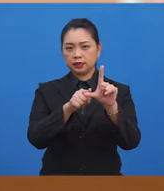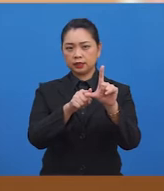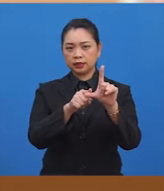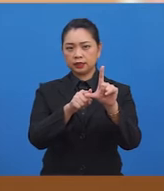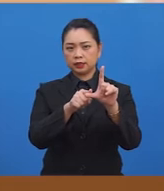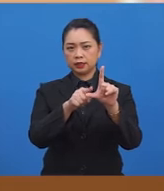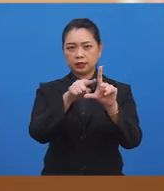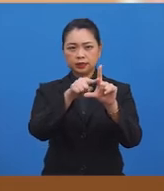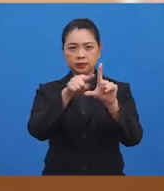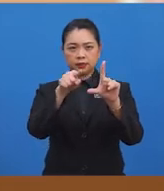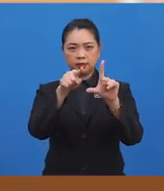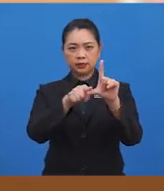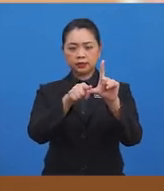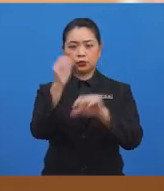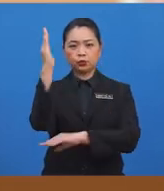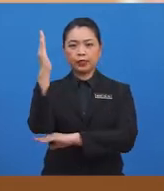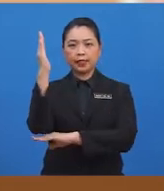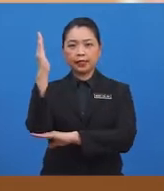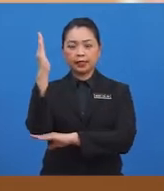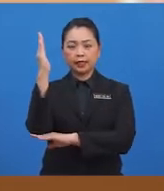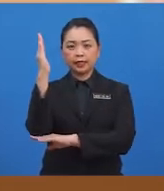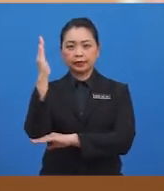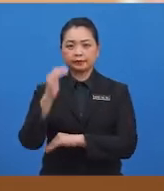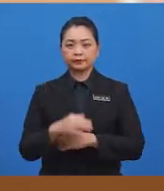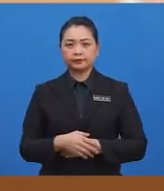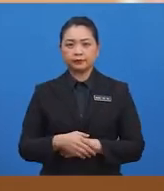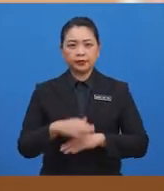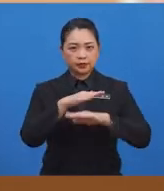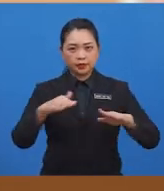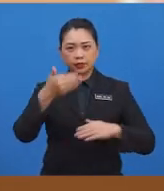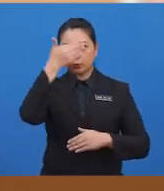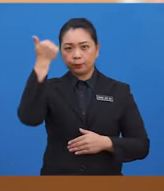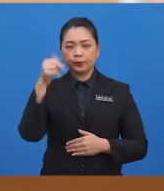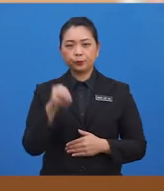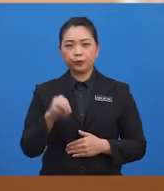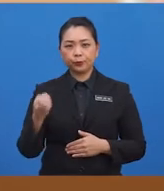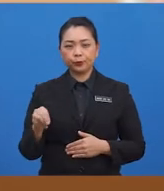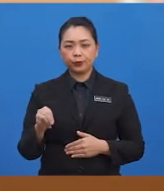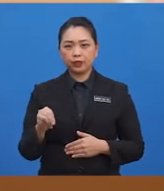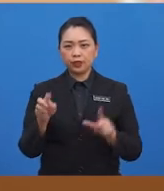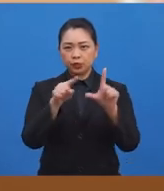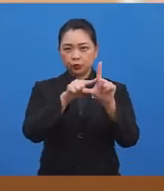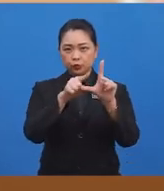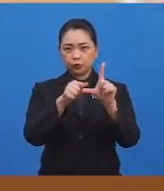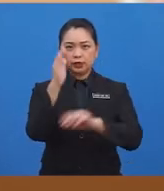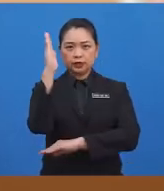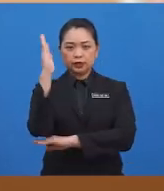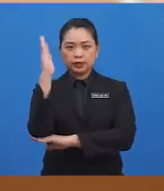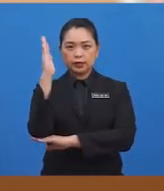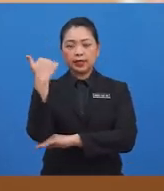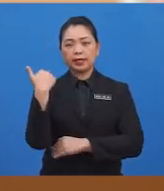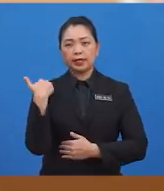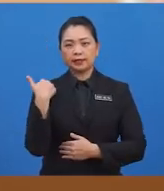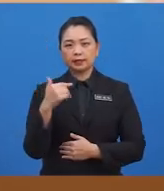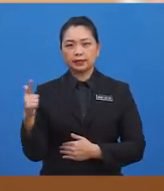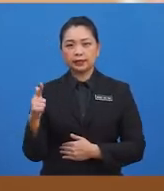Ia adalah sudut tegak. Jangan lupa, murid-murid. Sudut tegak ini